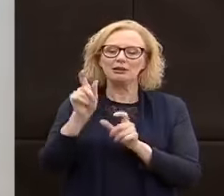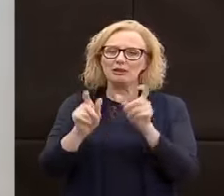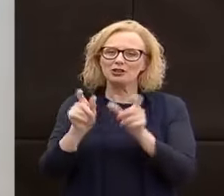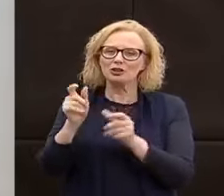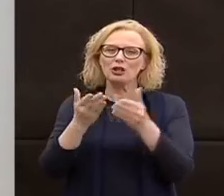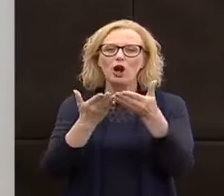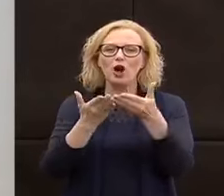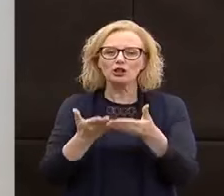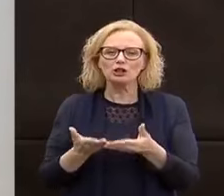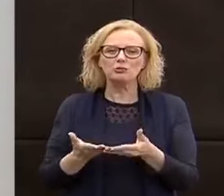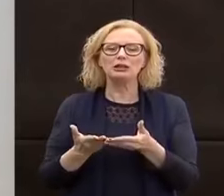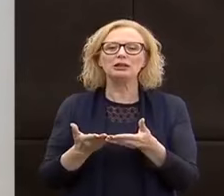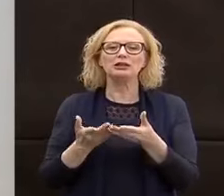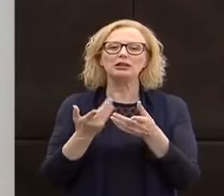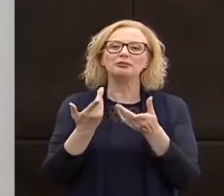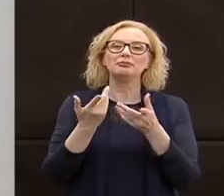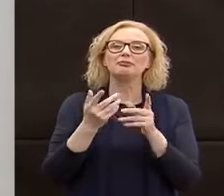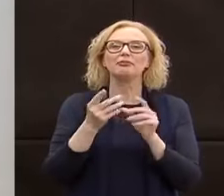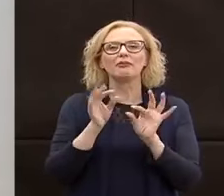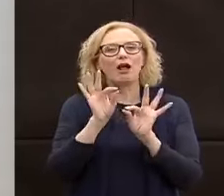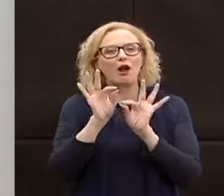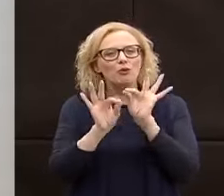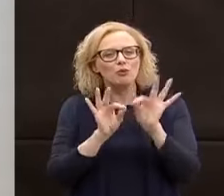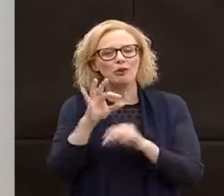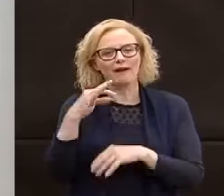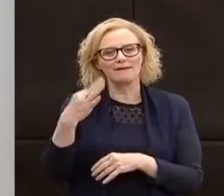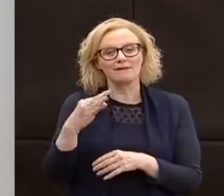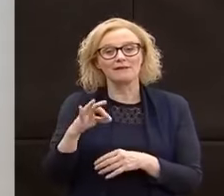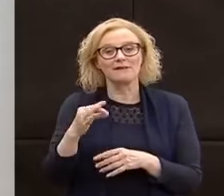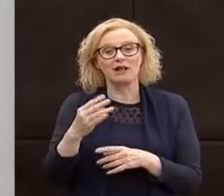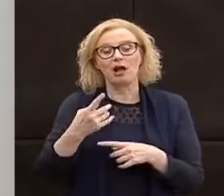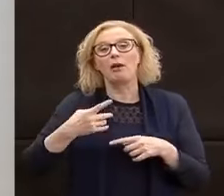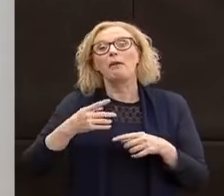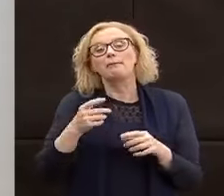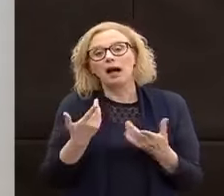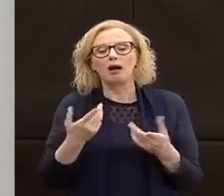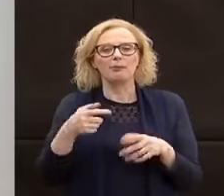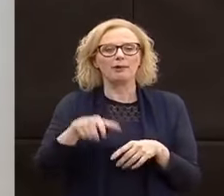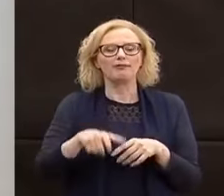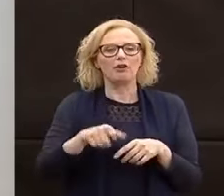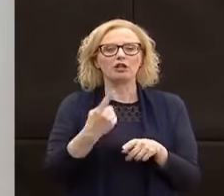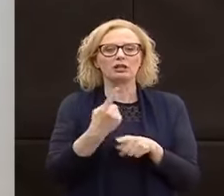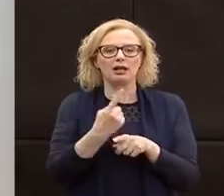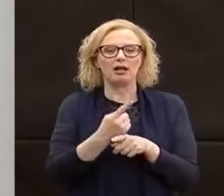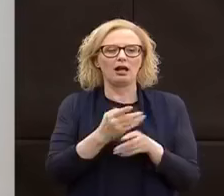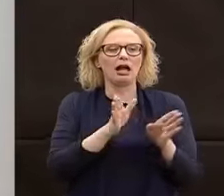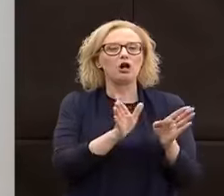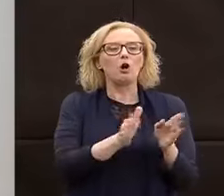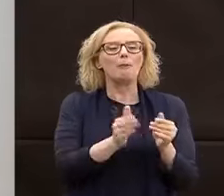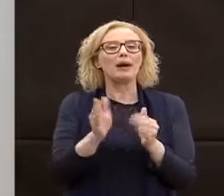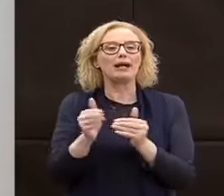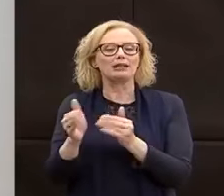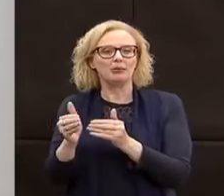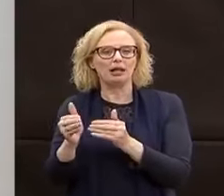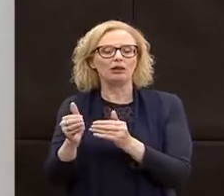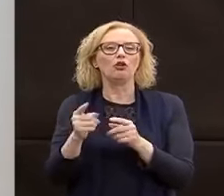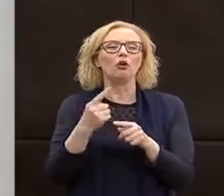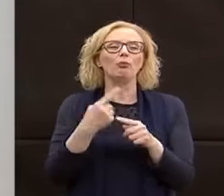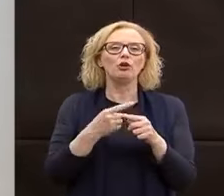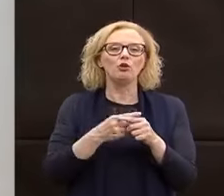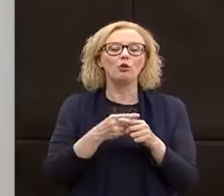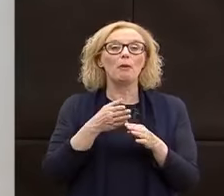persone, ovviamente in un modo diverso, perché abbiamo dovuto compartimentare, abbiamo dovuto creare dei percorsi